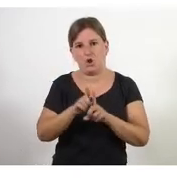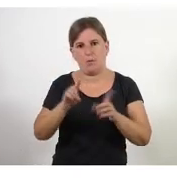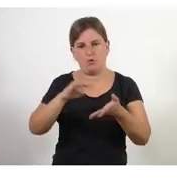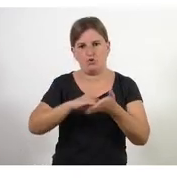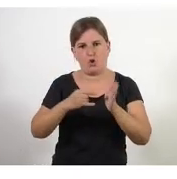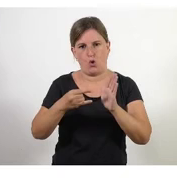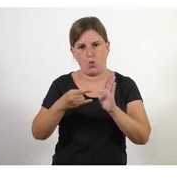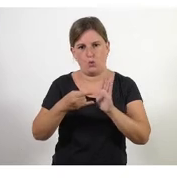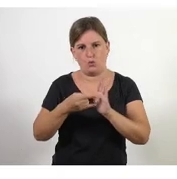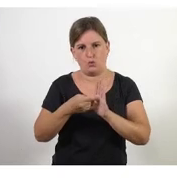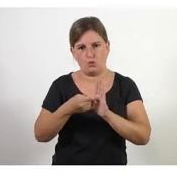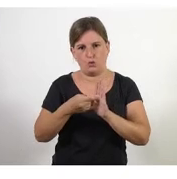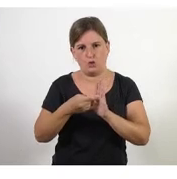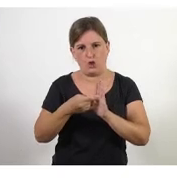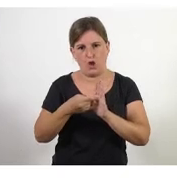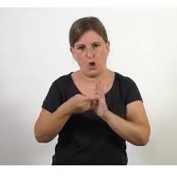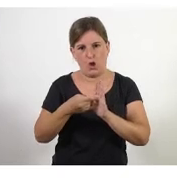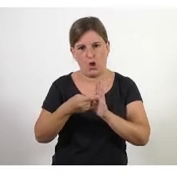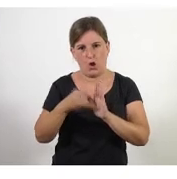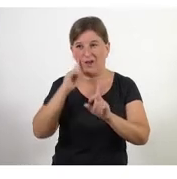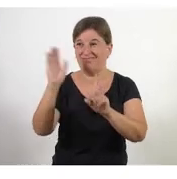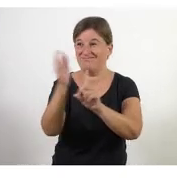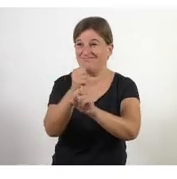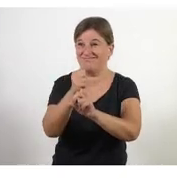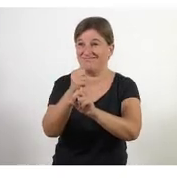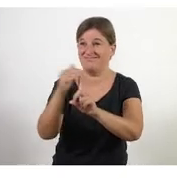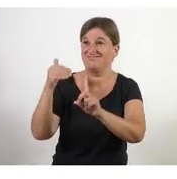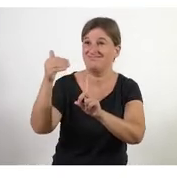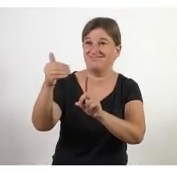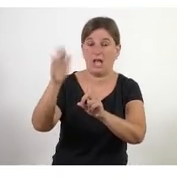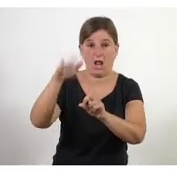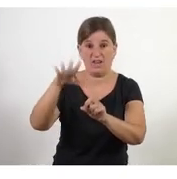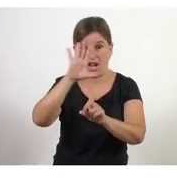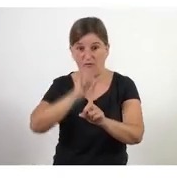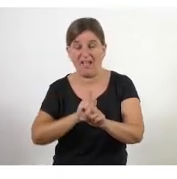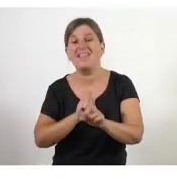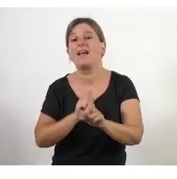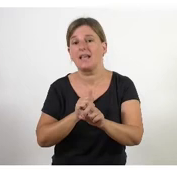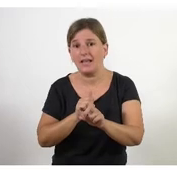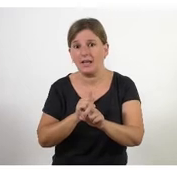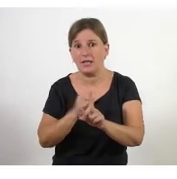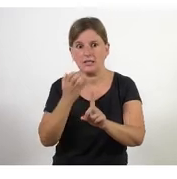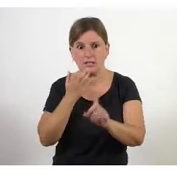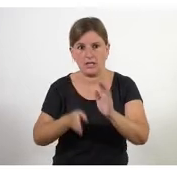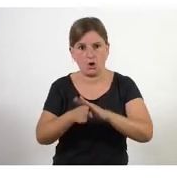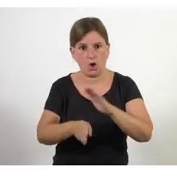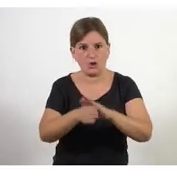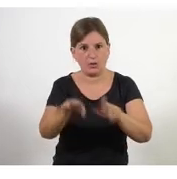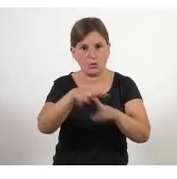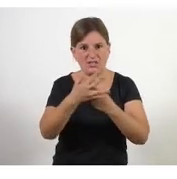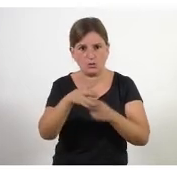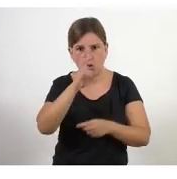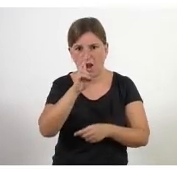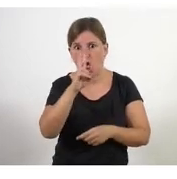tot falla què passarà? I si hem d'estar en aquesta situació dos anys realment